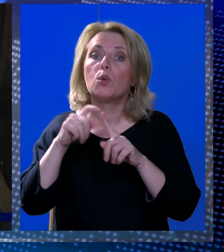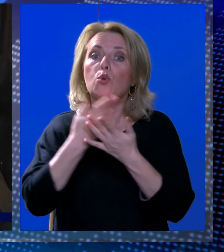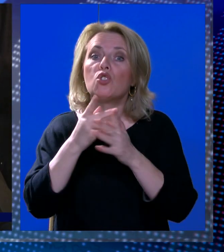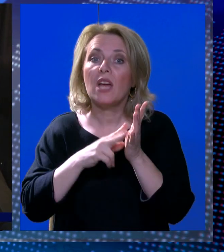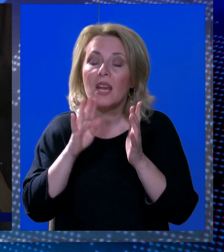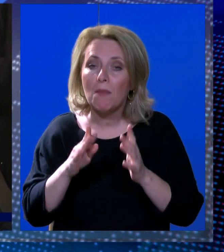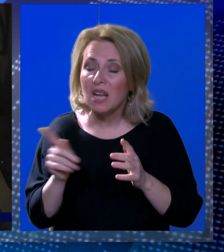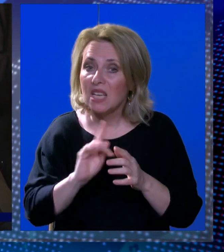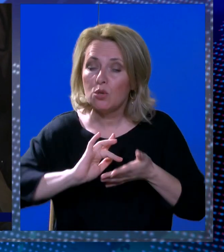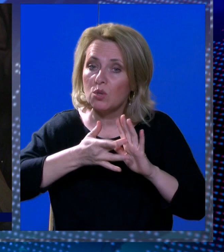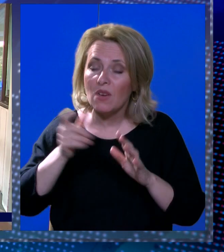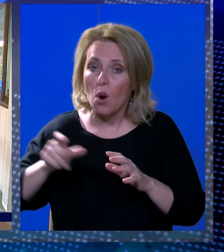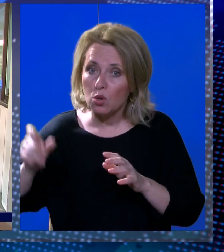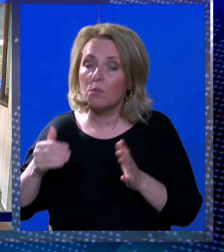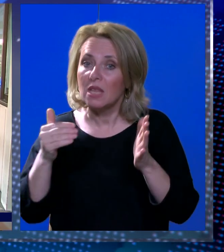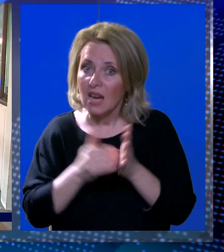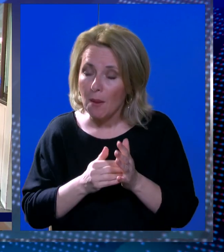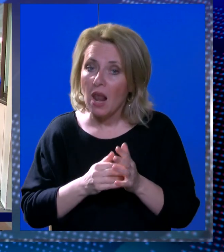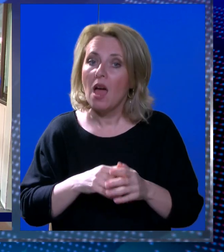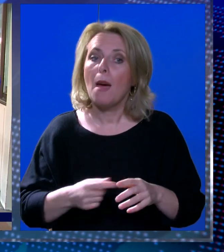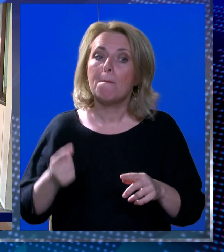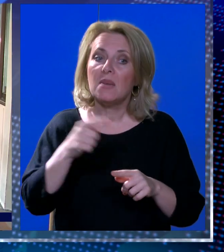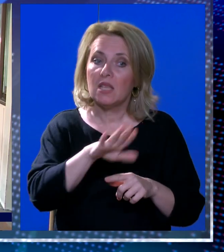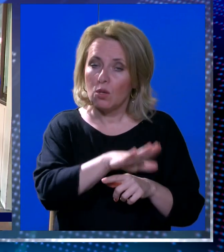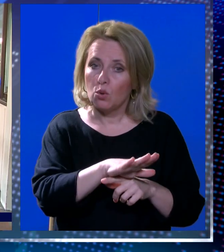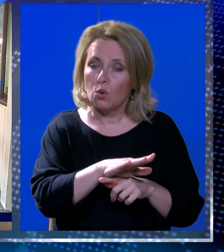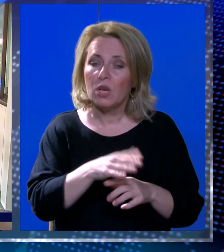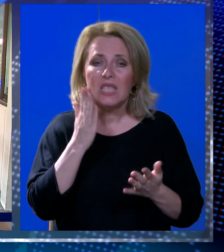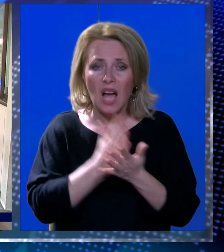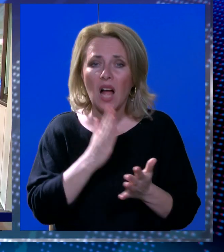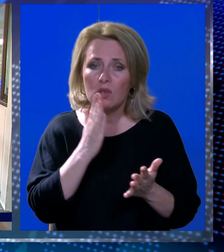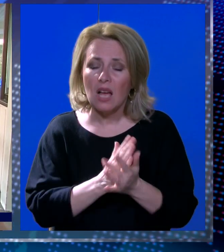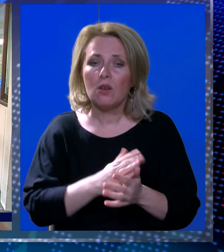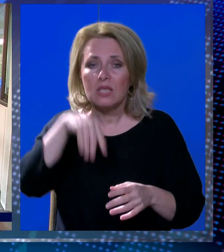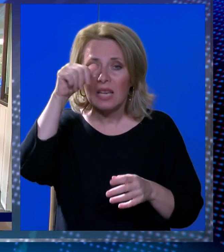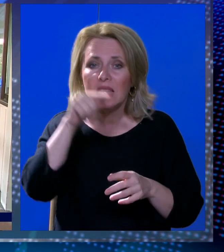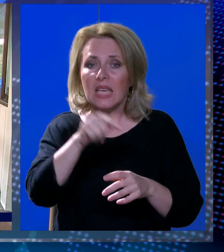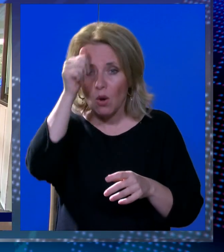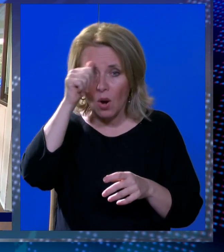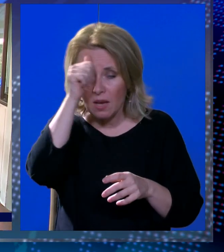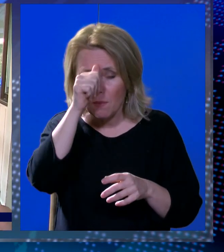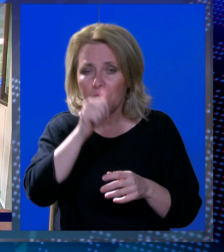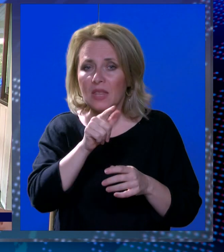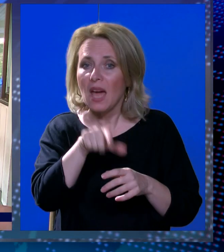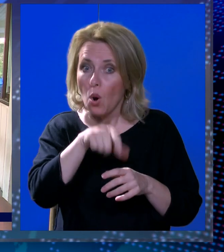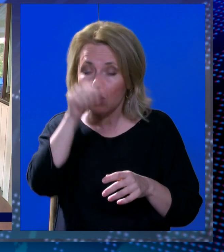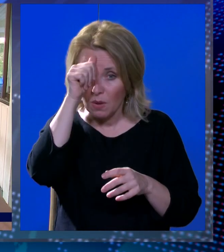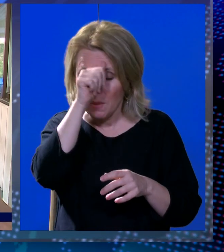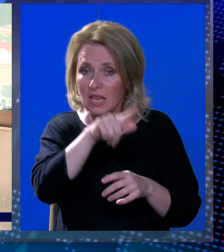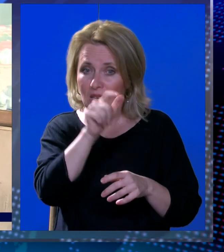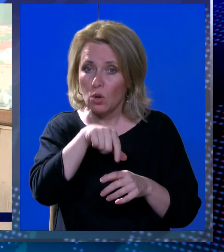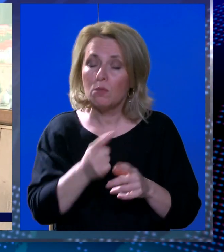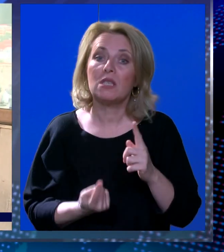to mi od prvog dana govorimo i to je se sad dosta bestarno pojavljuju i mene se provlače kroz ove dane